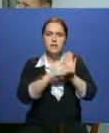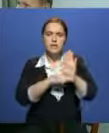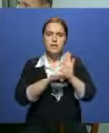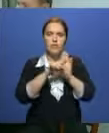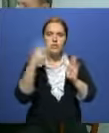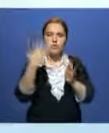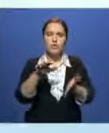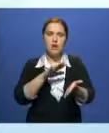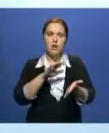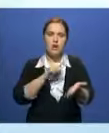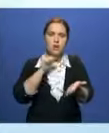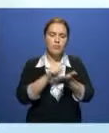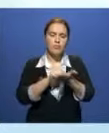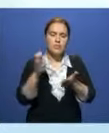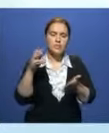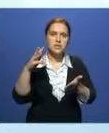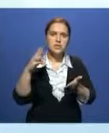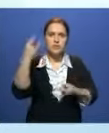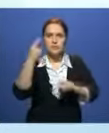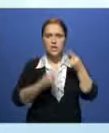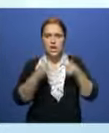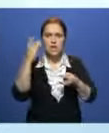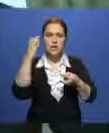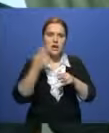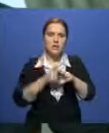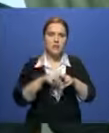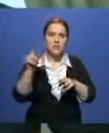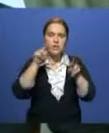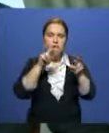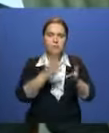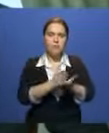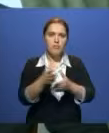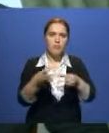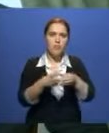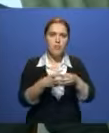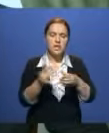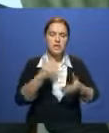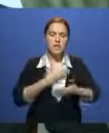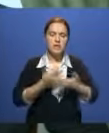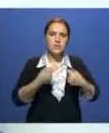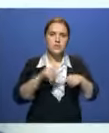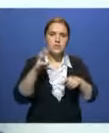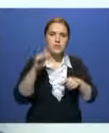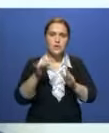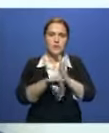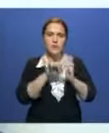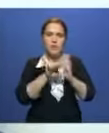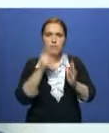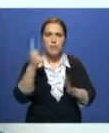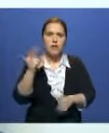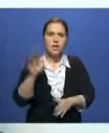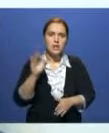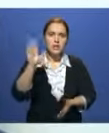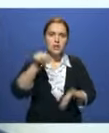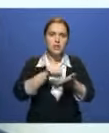опубликованы в местных СМИ. Ожидается, что кроме наблюдателей от политических партий, общественных объединений и СМИ, на выборах 1 октября